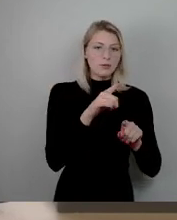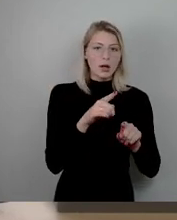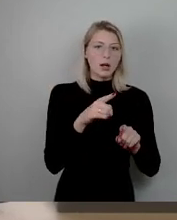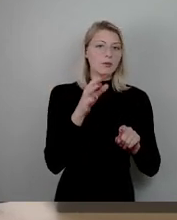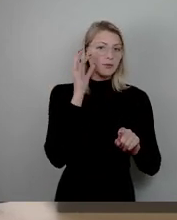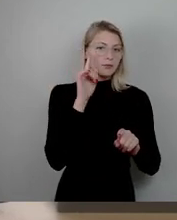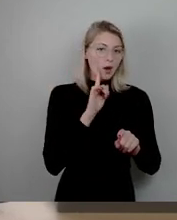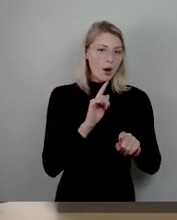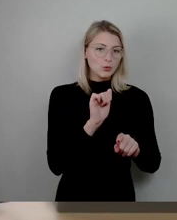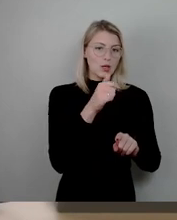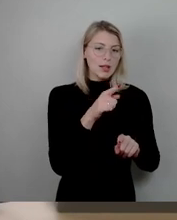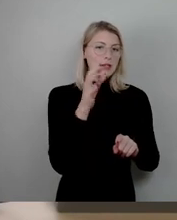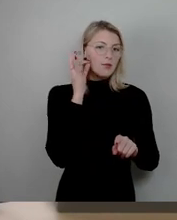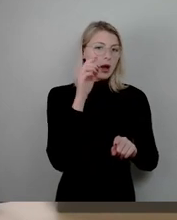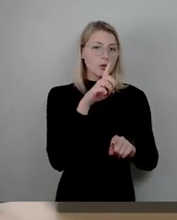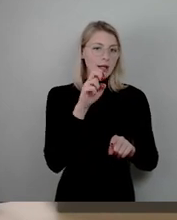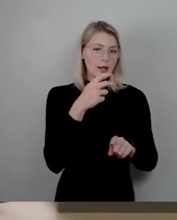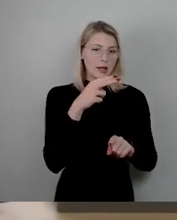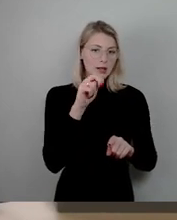Denhardt und dann Herr Schmidt.